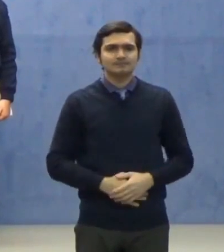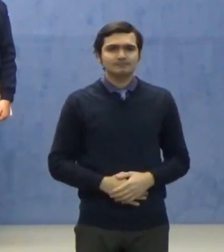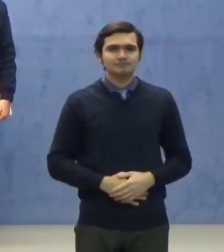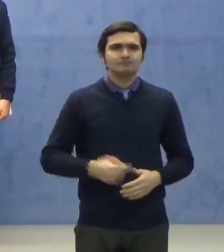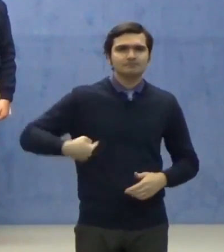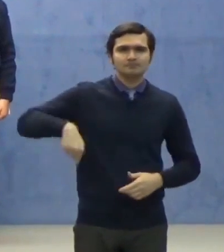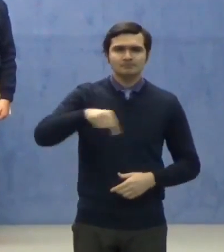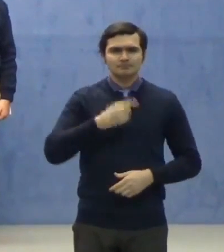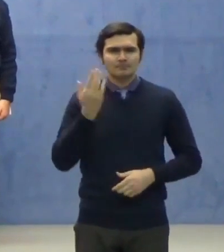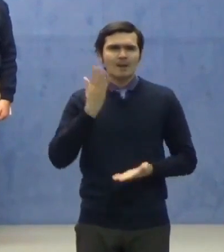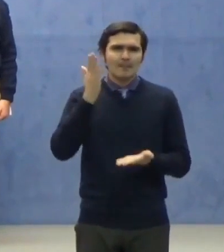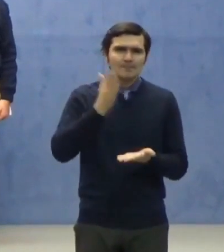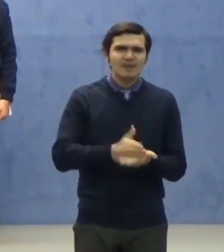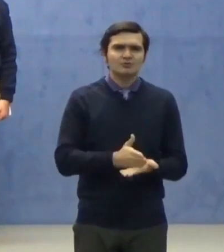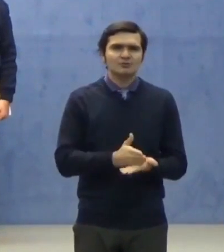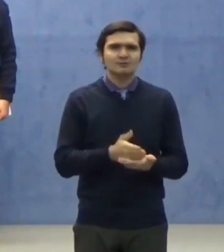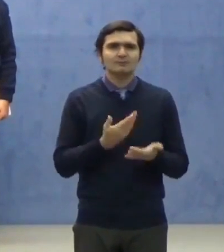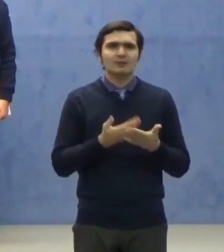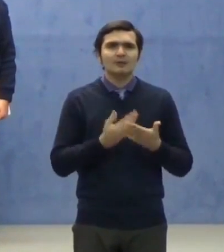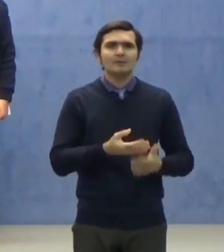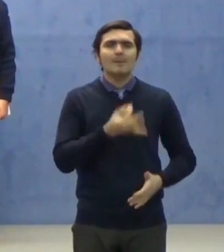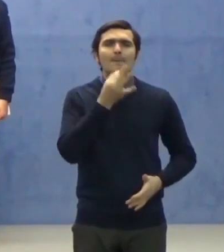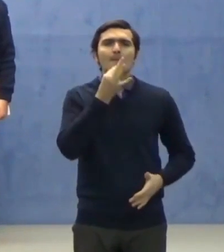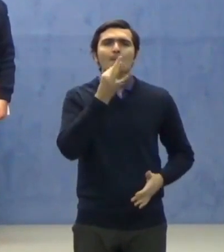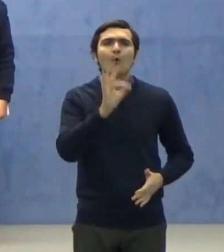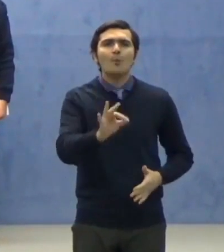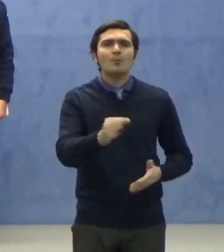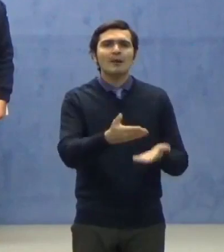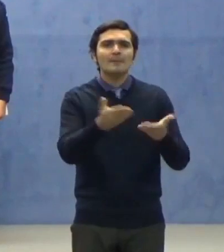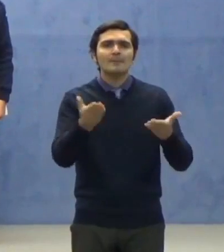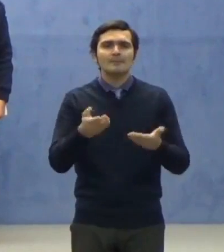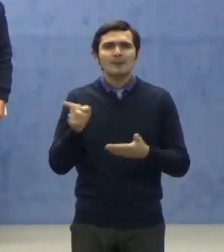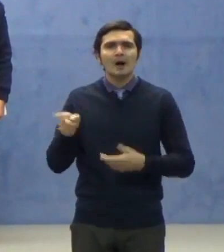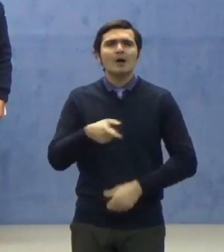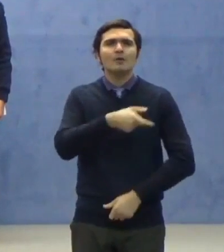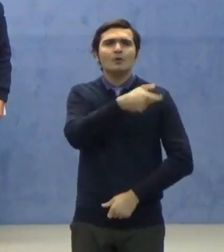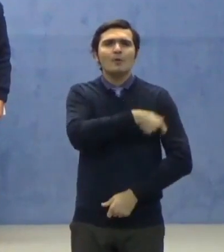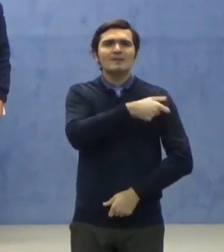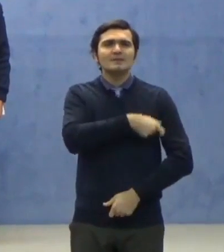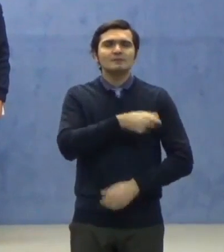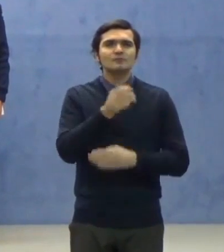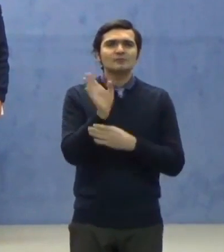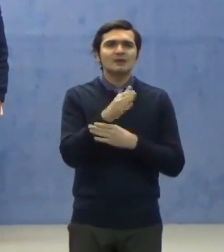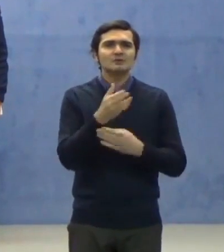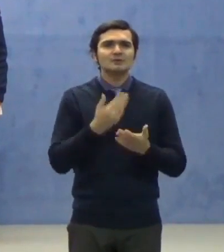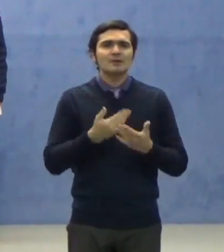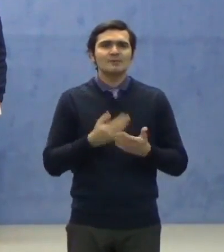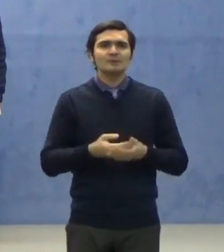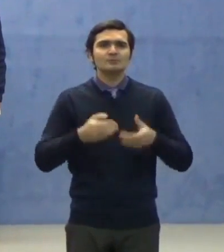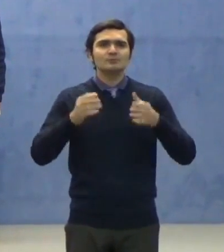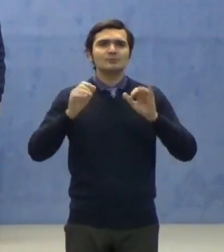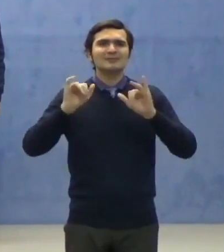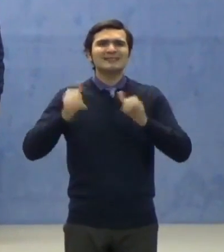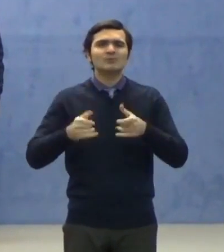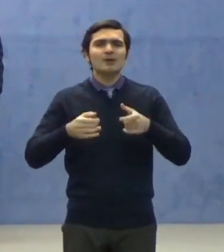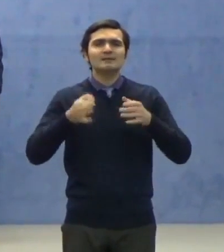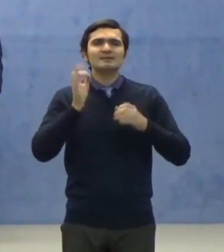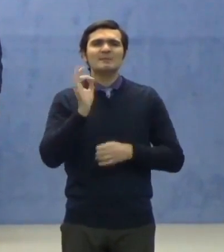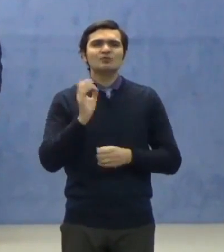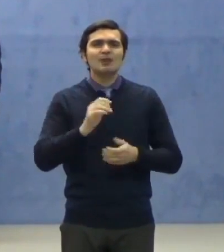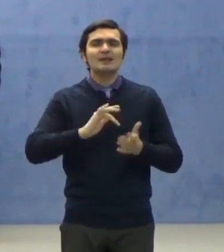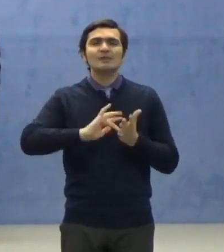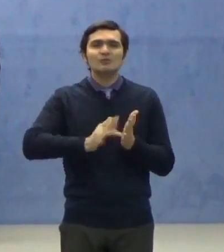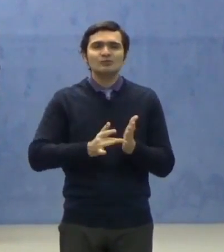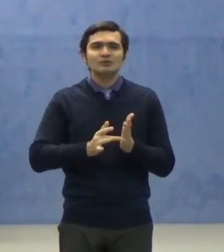decis să propunem Comitetului Național pentru Situații Speciale de Urgență